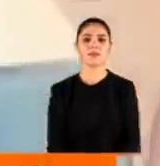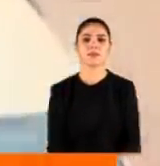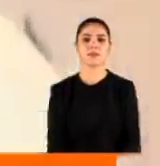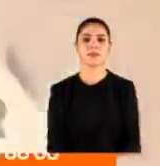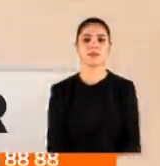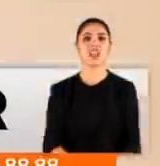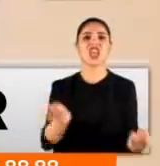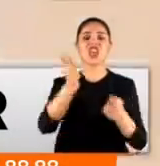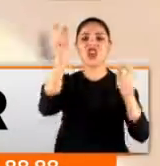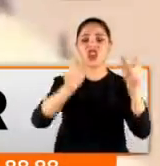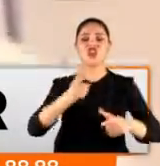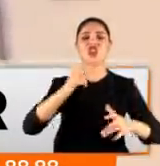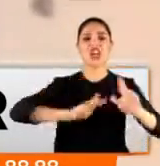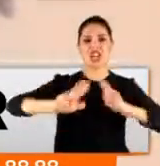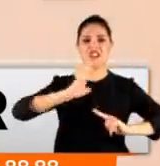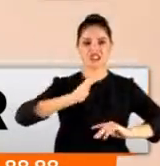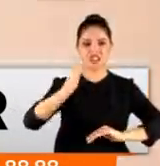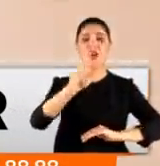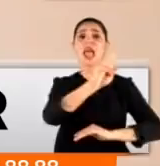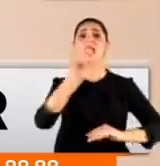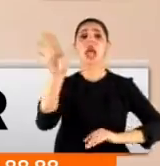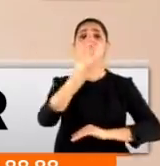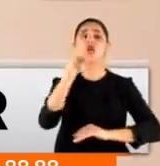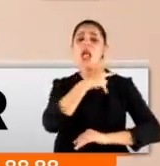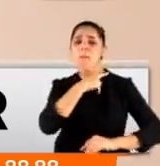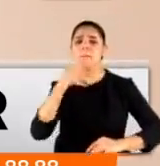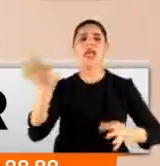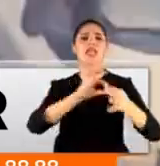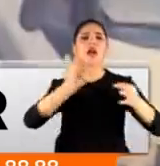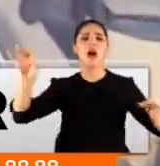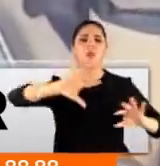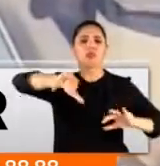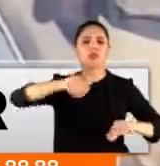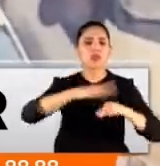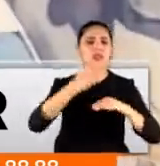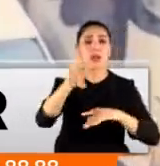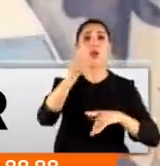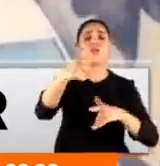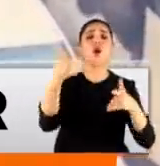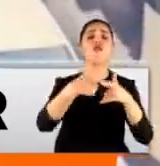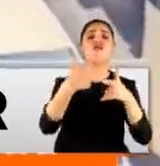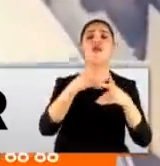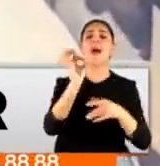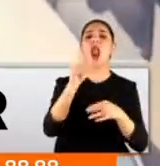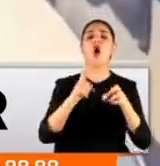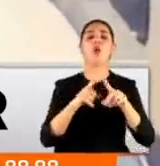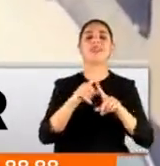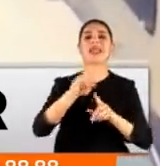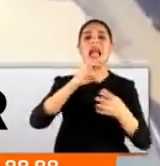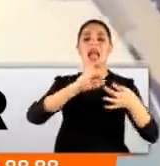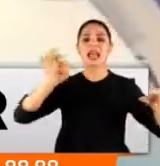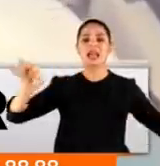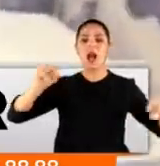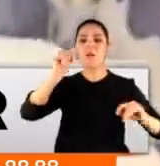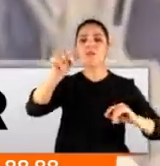İşçi yeleklerini giydiler. 750 bin liralık kablo çaldılar. Fiber oktik kablo vurguncuları, kabloları döşeyen